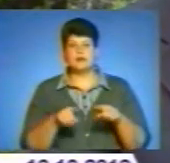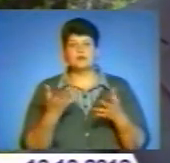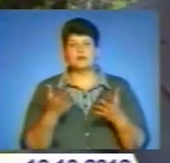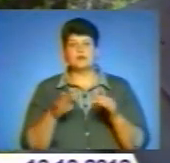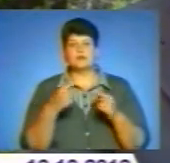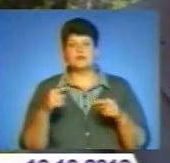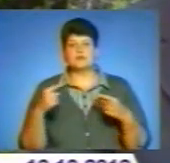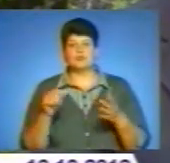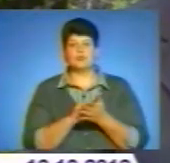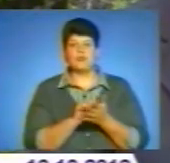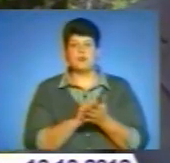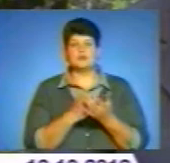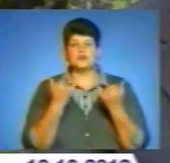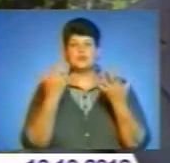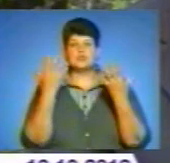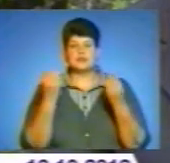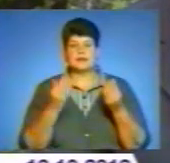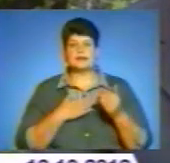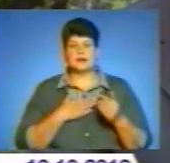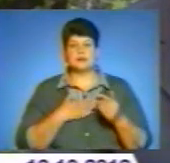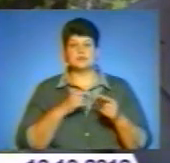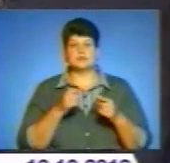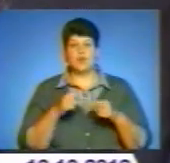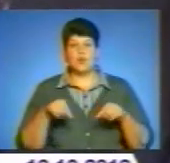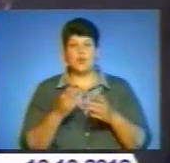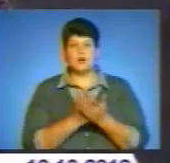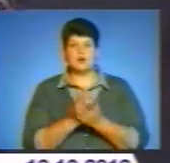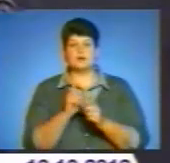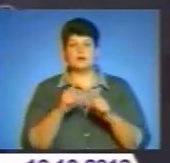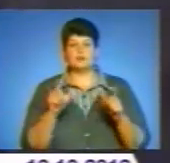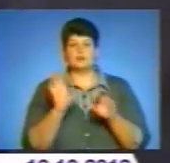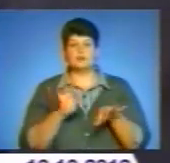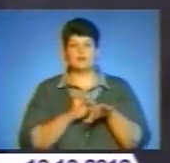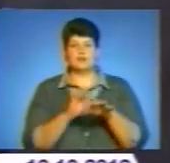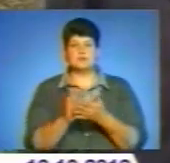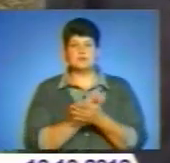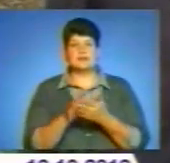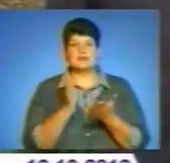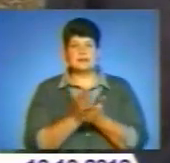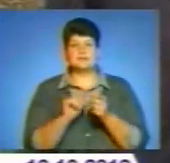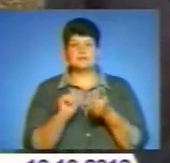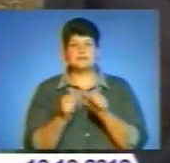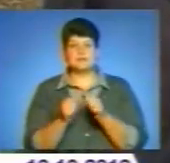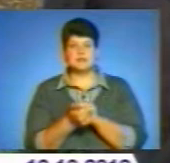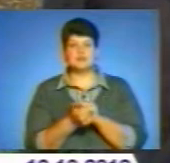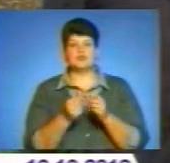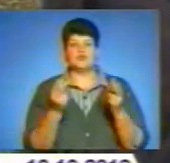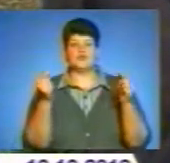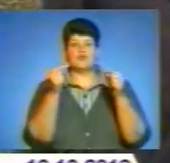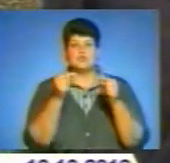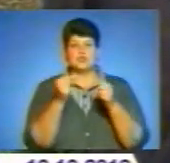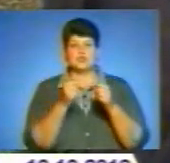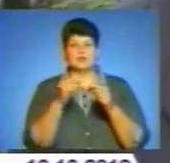адміністративну послуг щодо реєстру, реєстрація земельних ділянок, реєстрація будь-якого просумовчого документу на сьогоднішній день